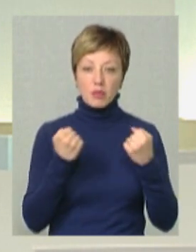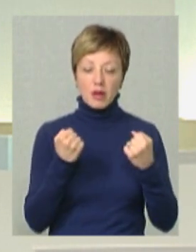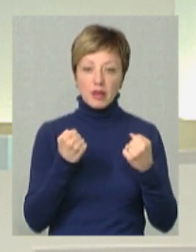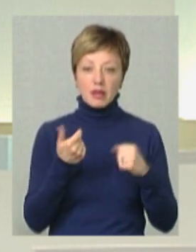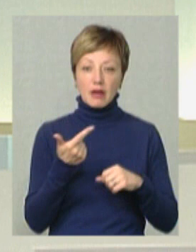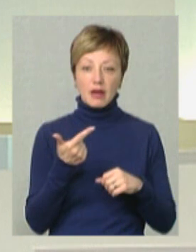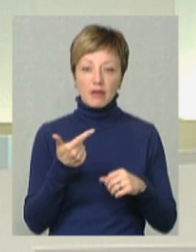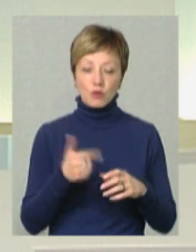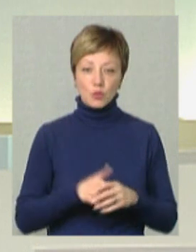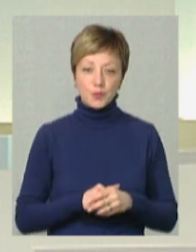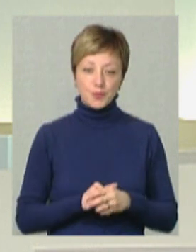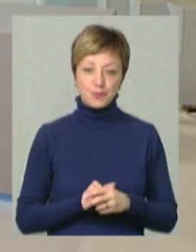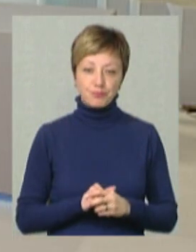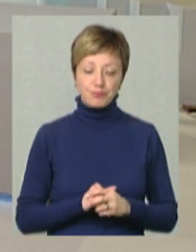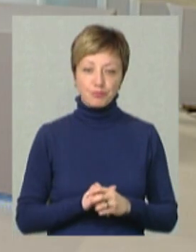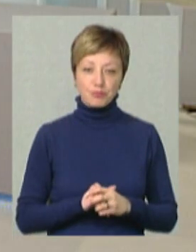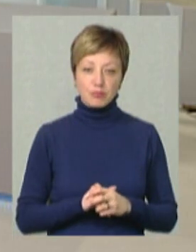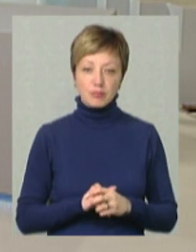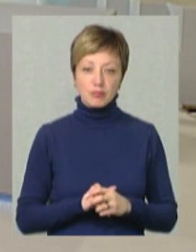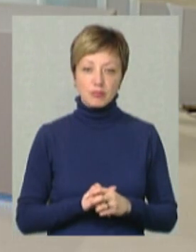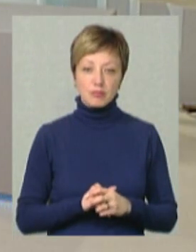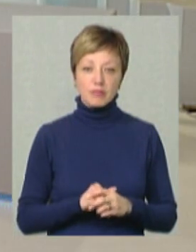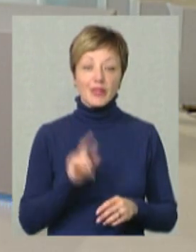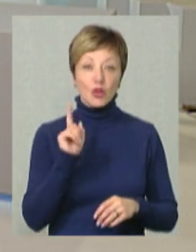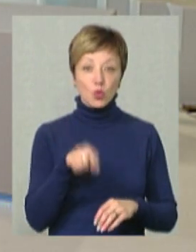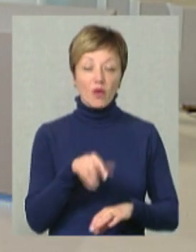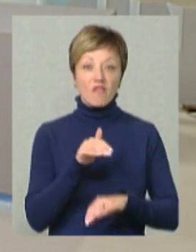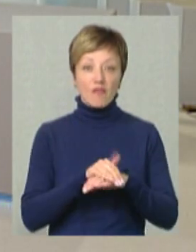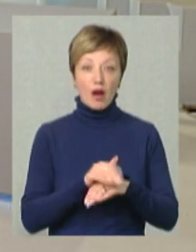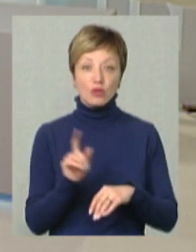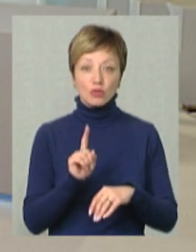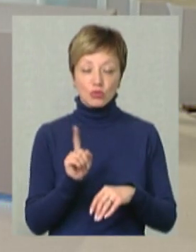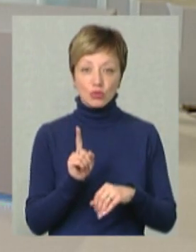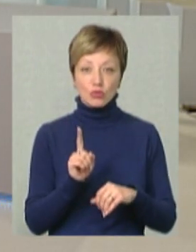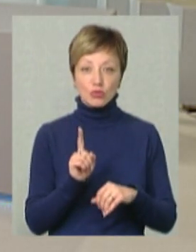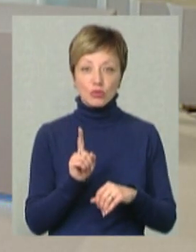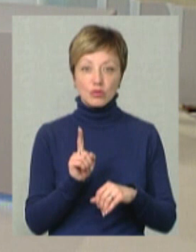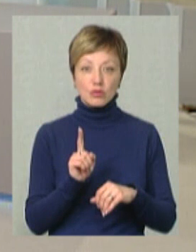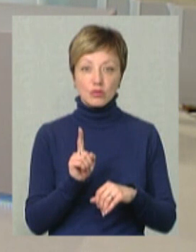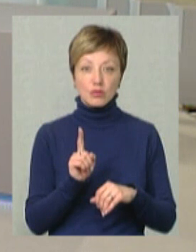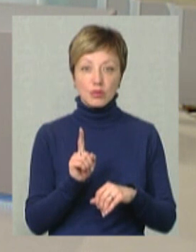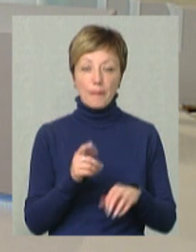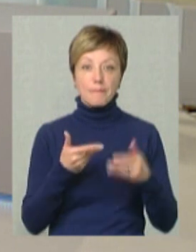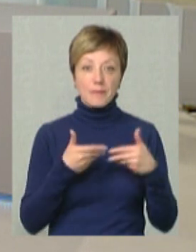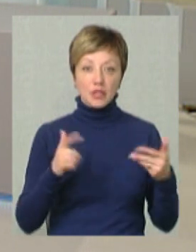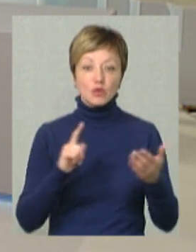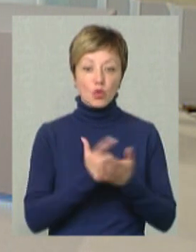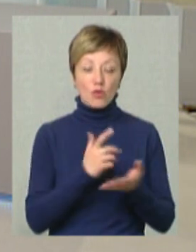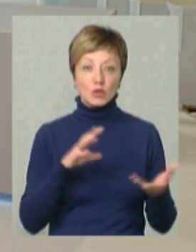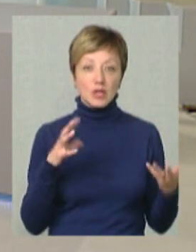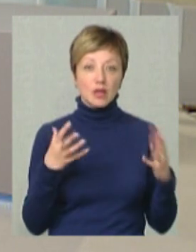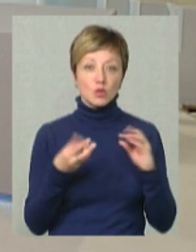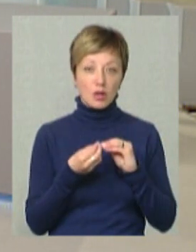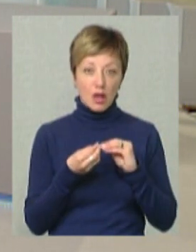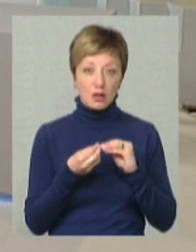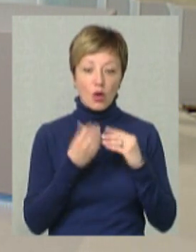гривню. І той факт, що ми, знову таки, за результатами